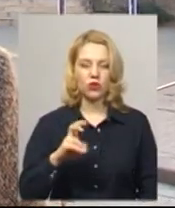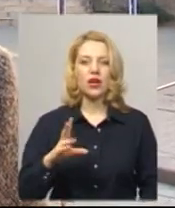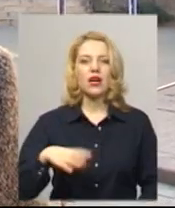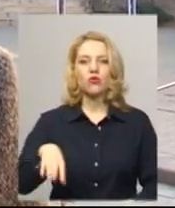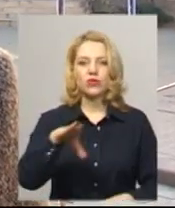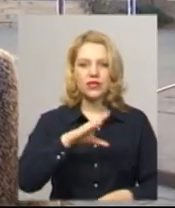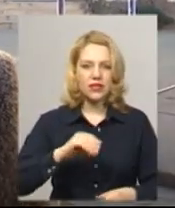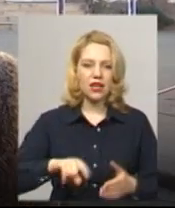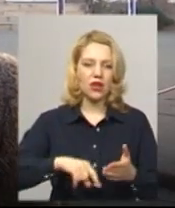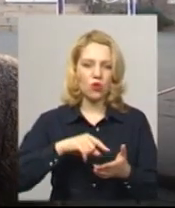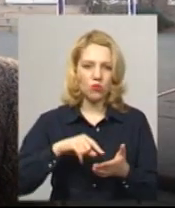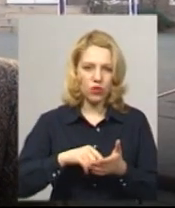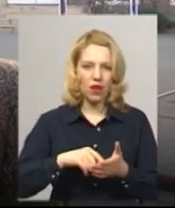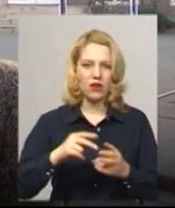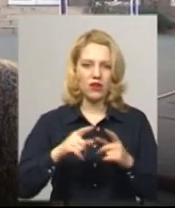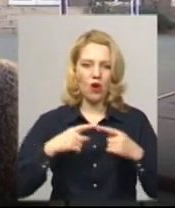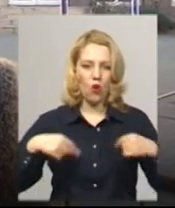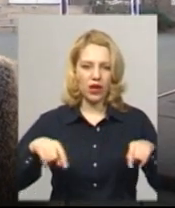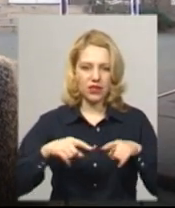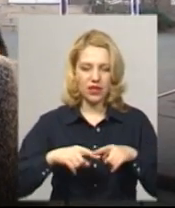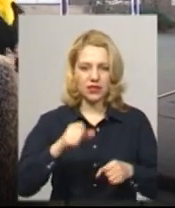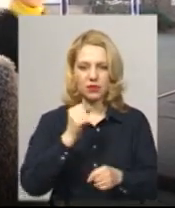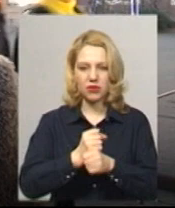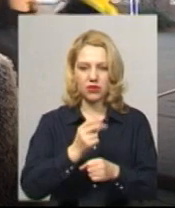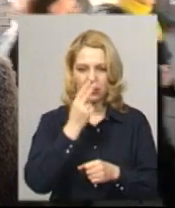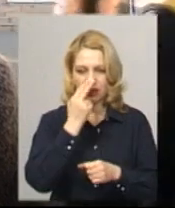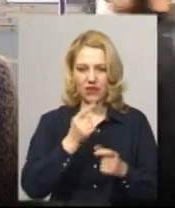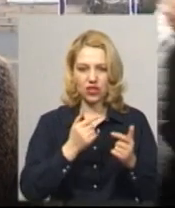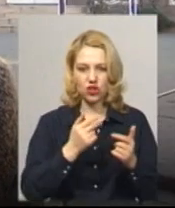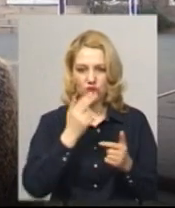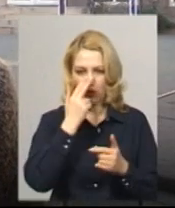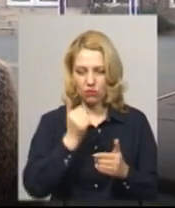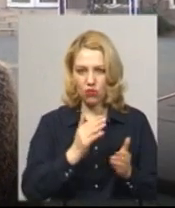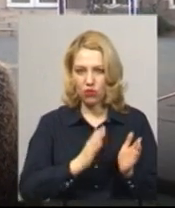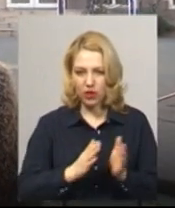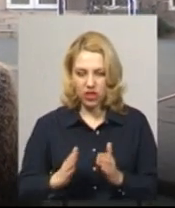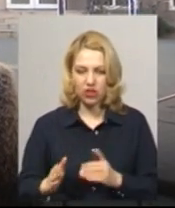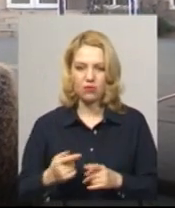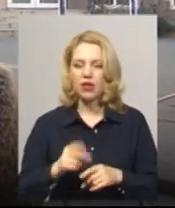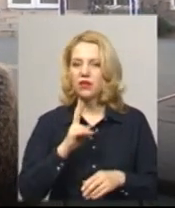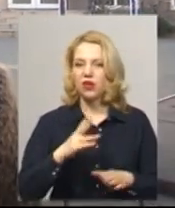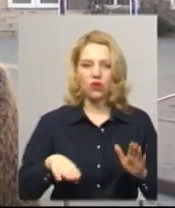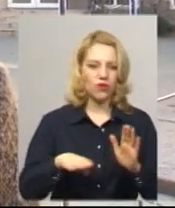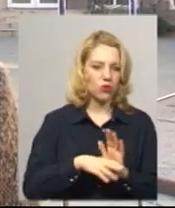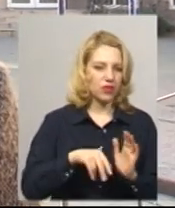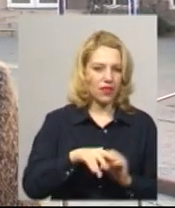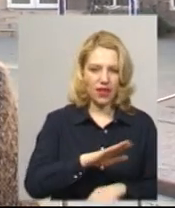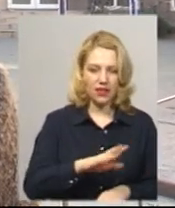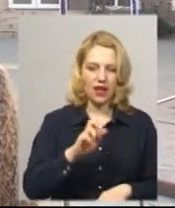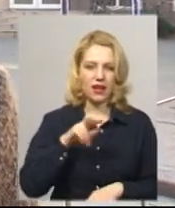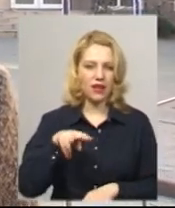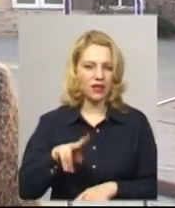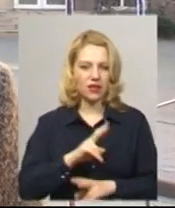комунальні організації працюють в звичному режимі. Ніхто на відпустки не йде, ніхто на лікарняні не йде.